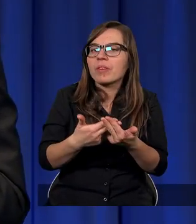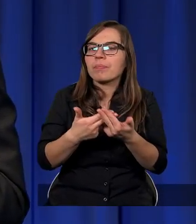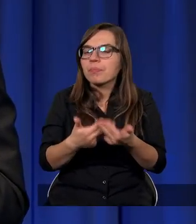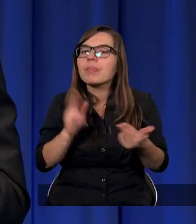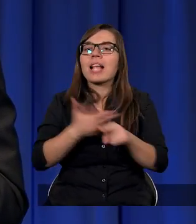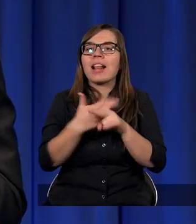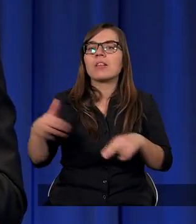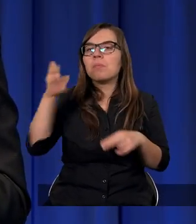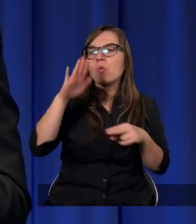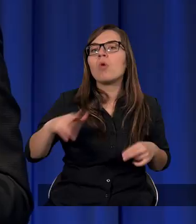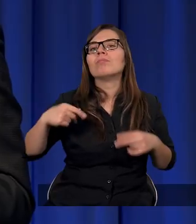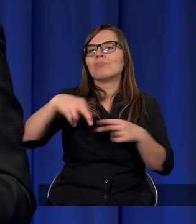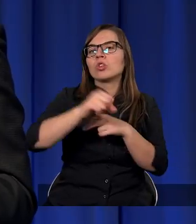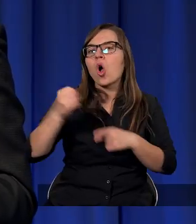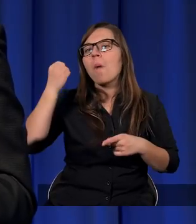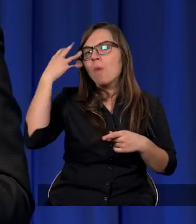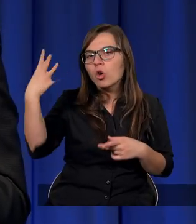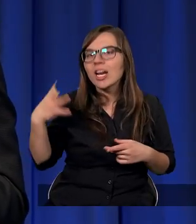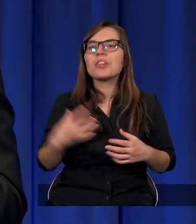Wtedy Bóg odrzekł do Mojżesza